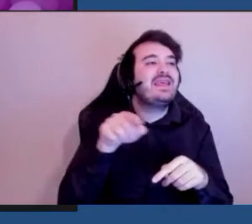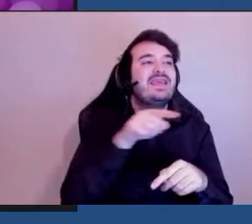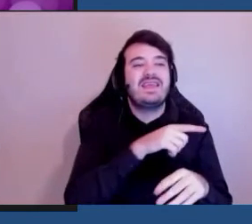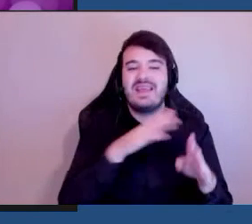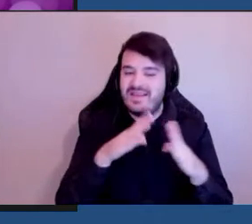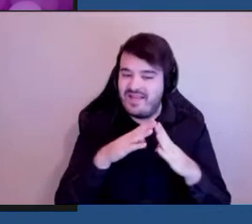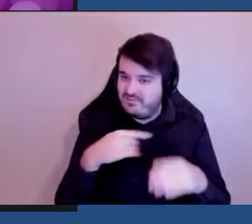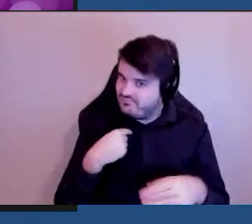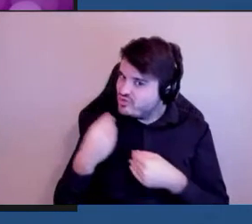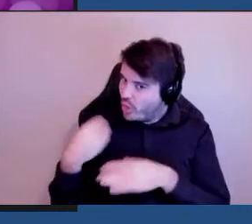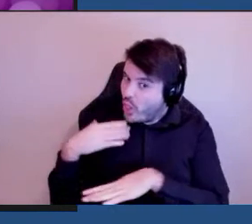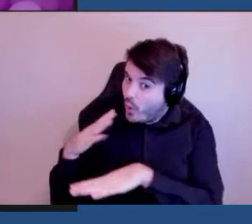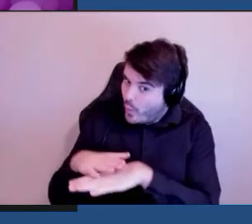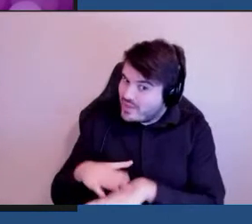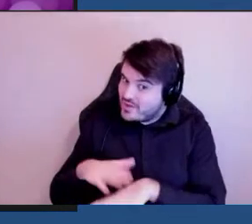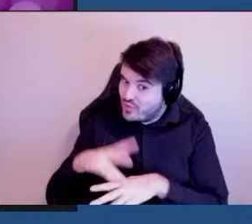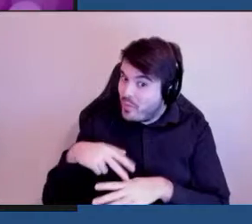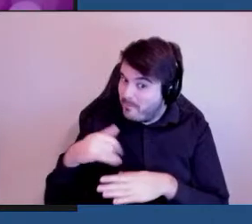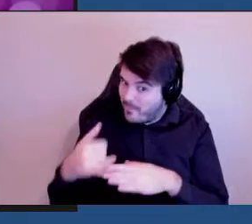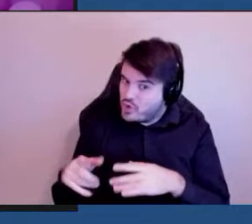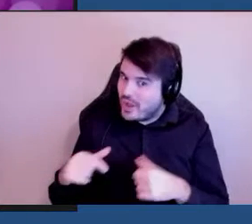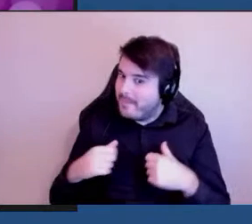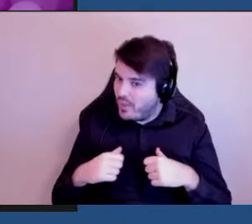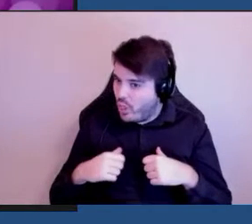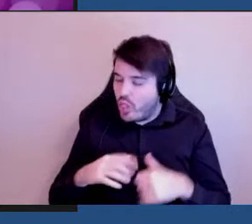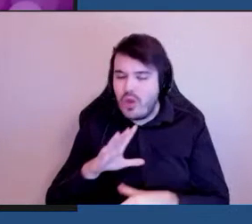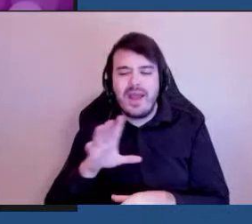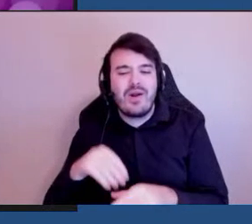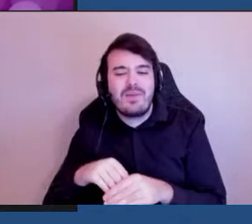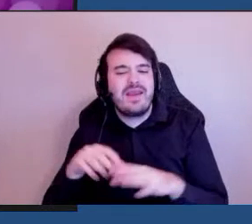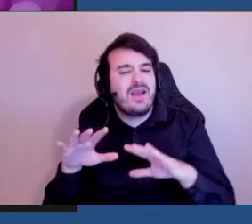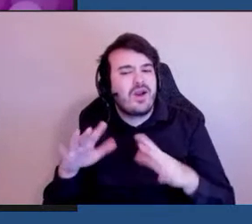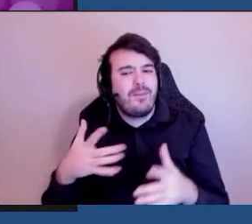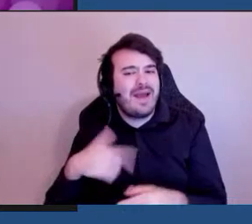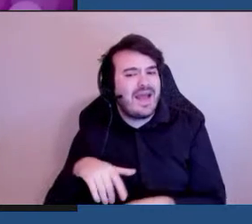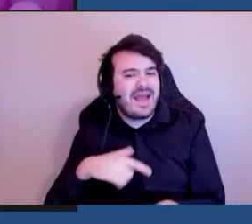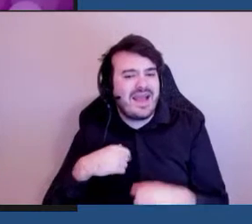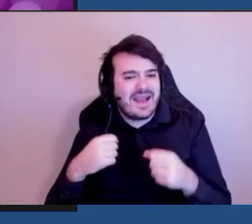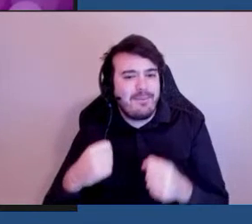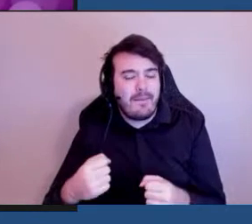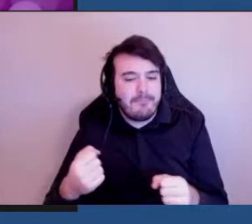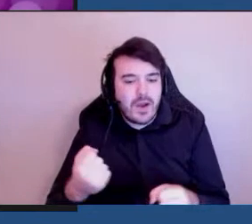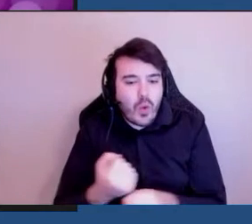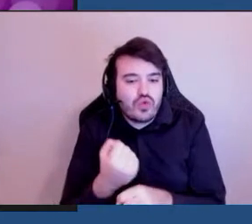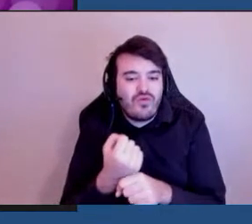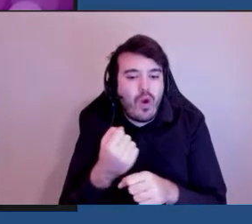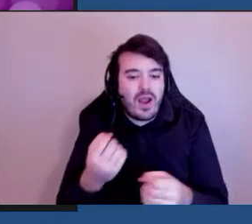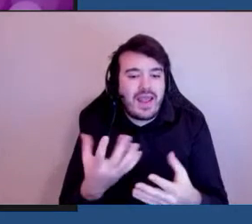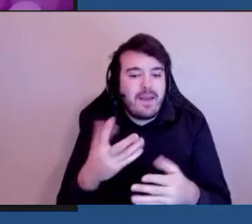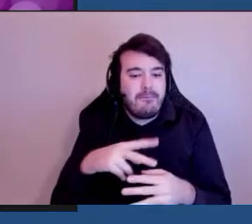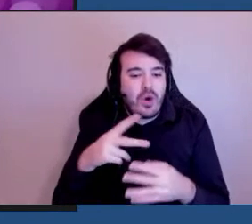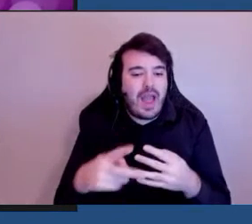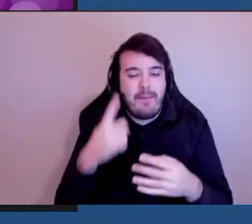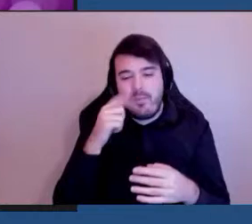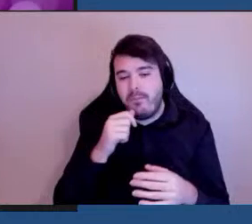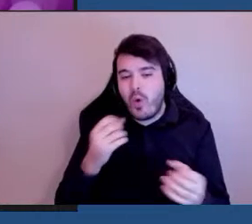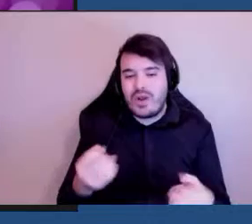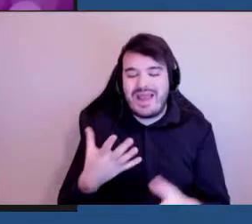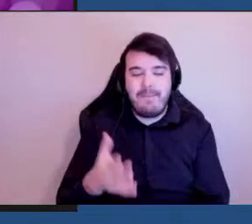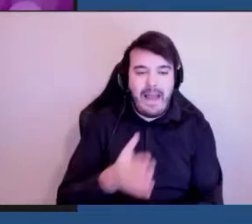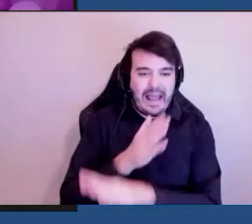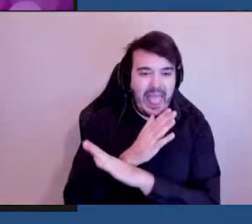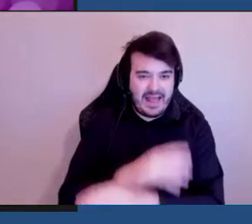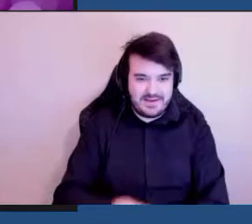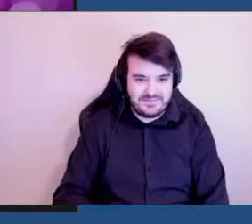conseils sur ce projet pilote, y compris comment on peut concevoir le programme pour ne pas créer de barrières.